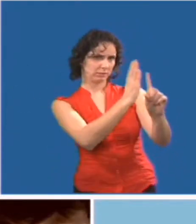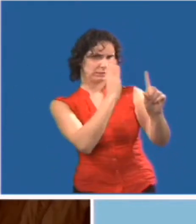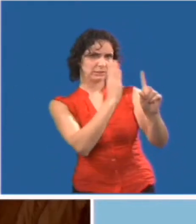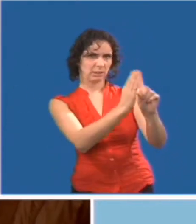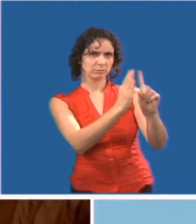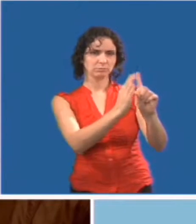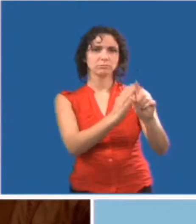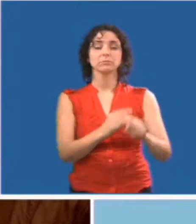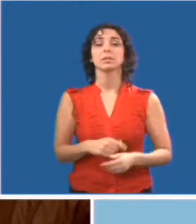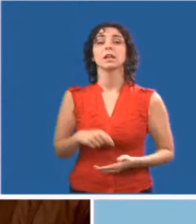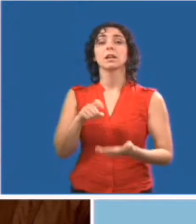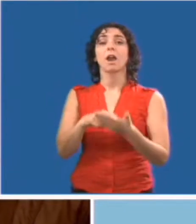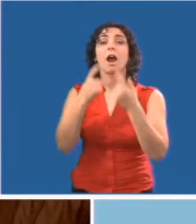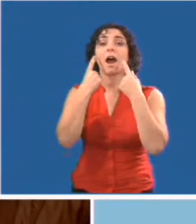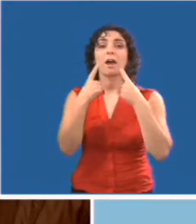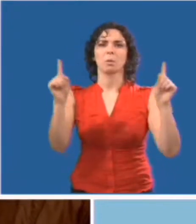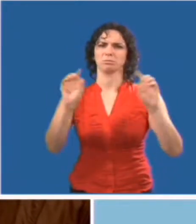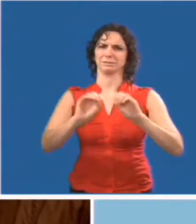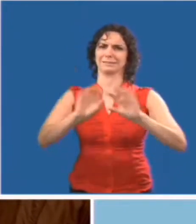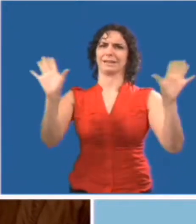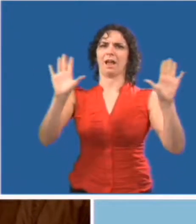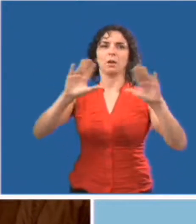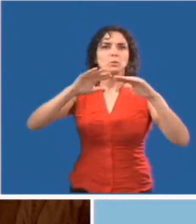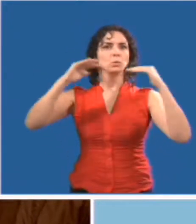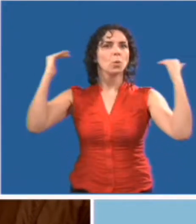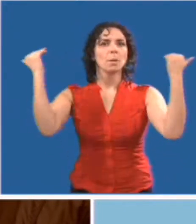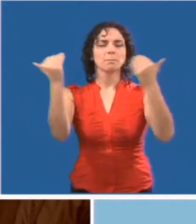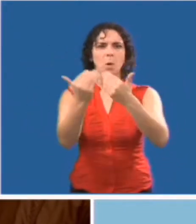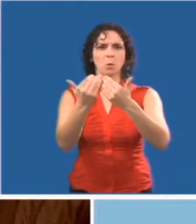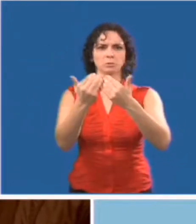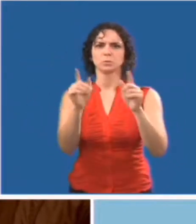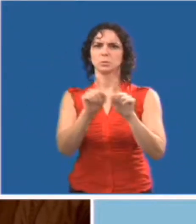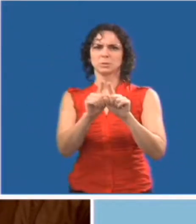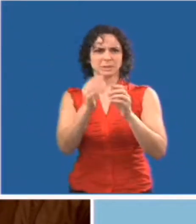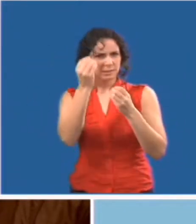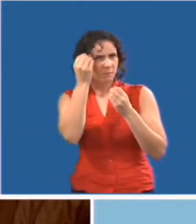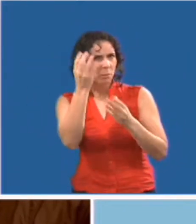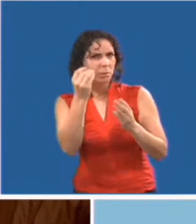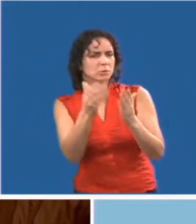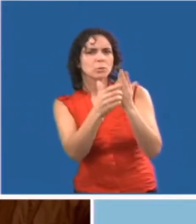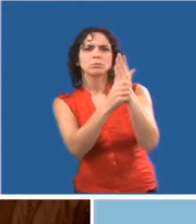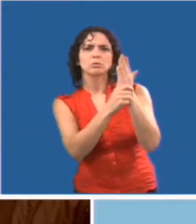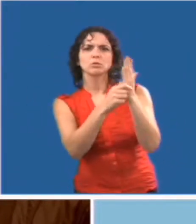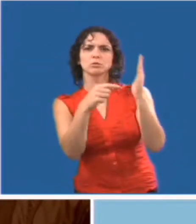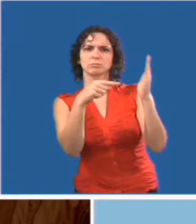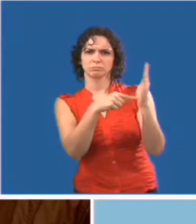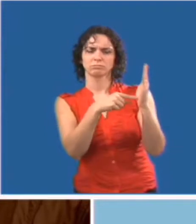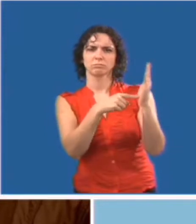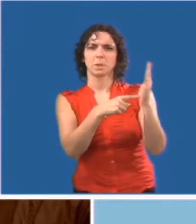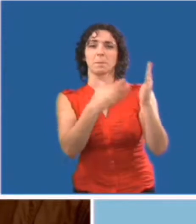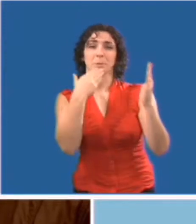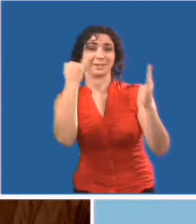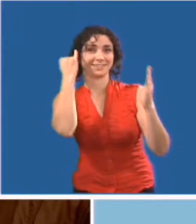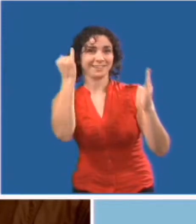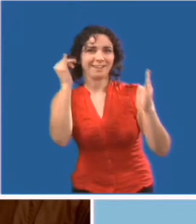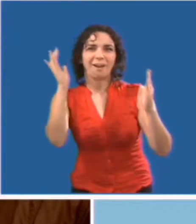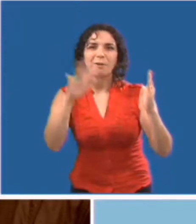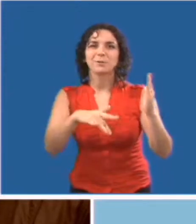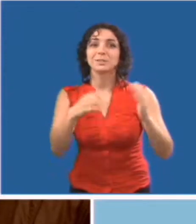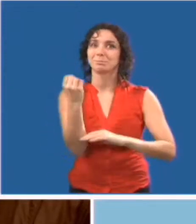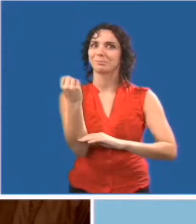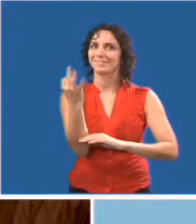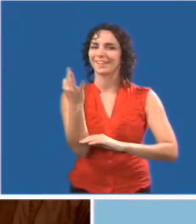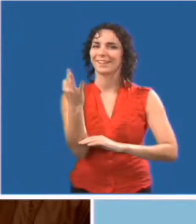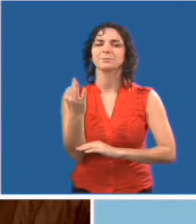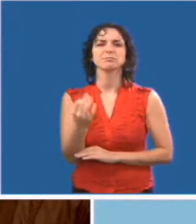non à la personne qui l'accompagne. Les directives s'adressaient à l'ensemble de l'auditoire et la